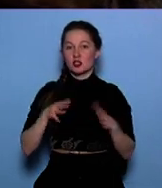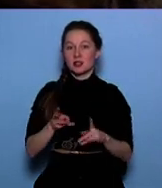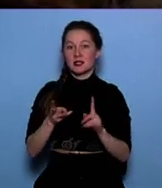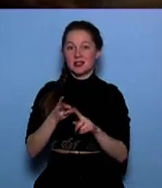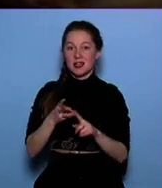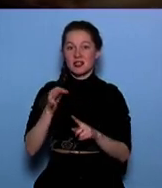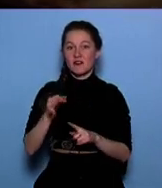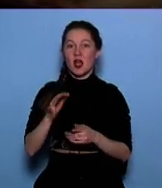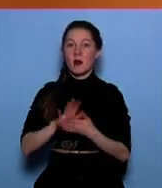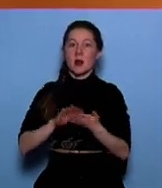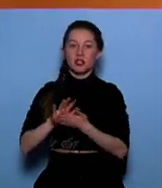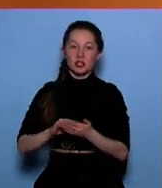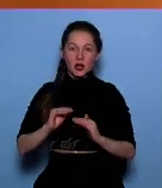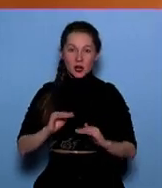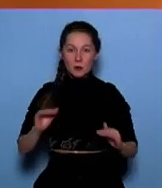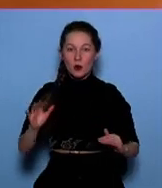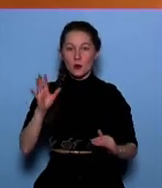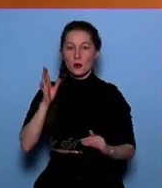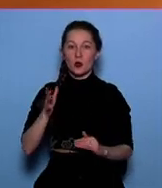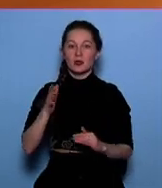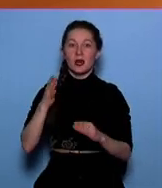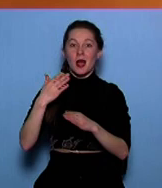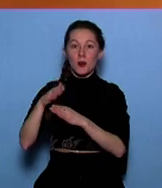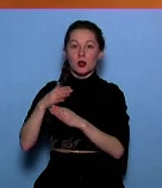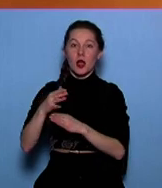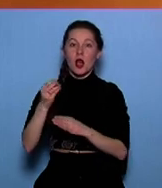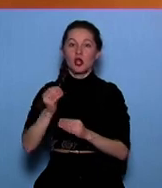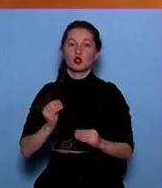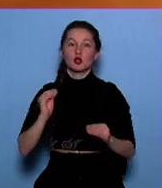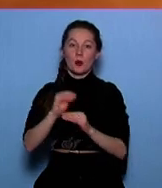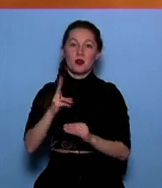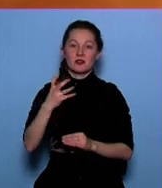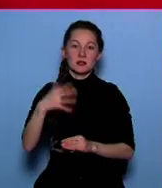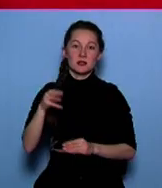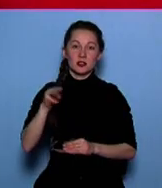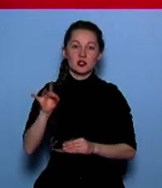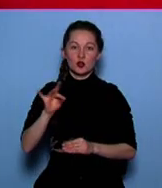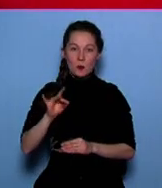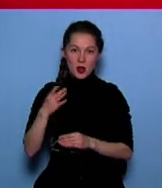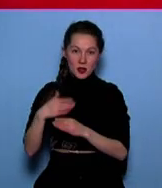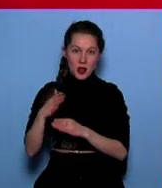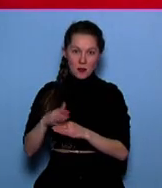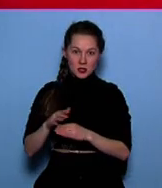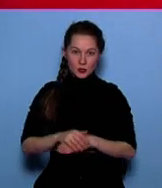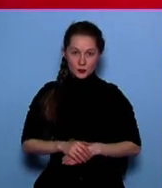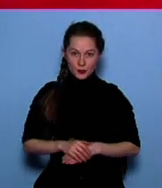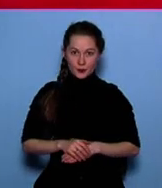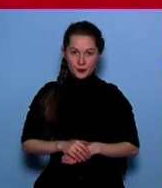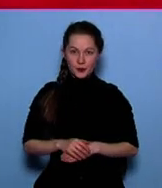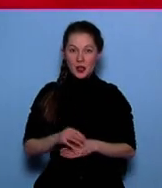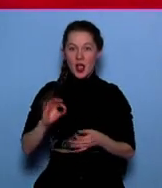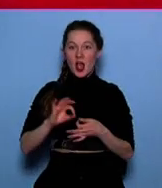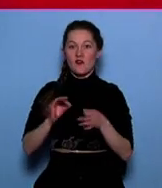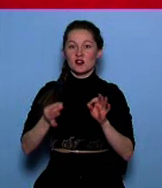последующего ребенка для оплаты ипотечного кредита будут выделять 250 тысяч рублей. А в Ижевске при поддержке